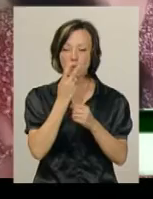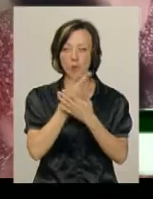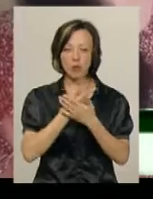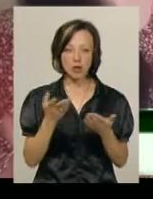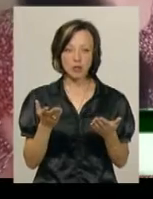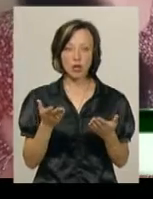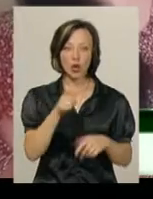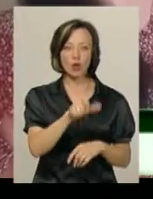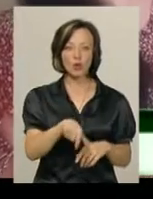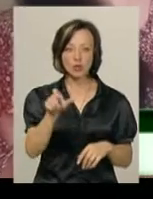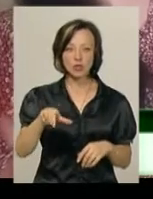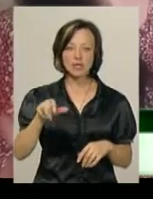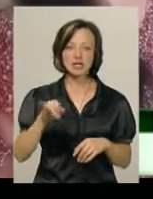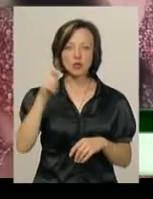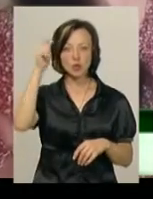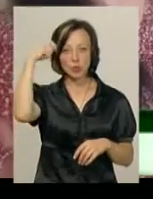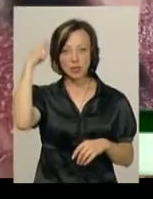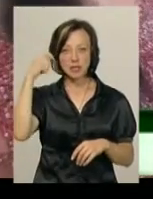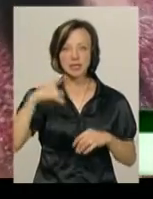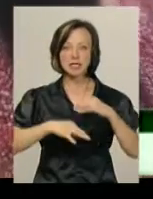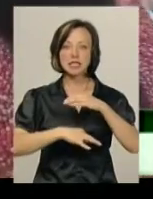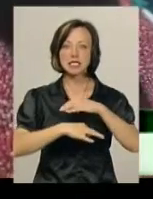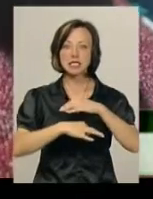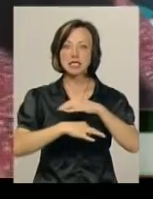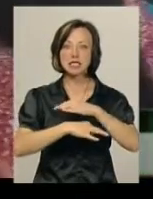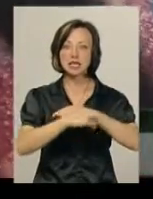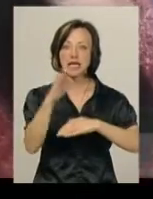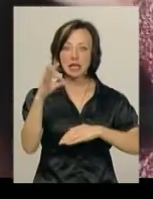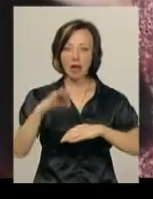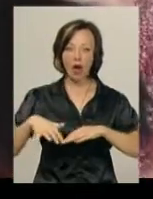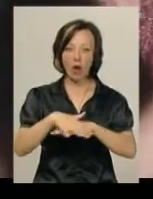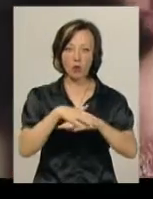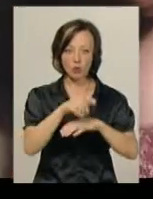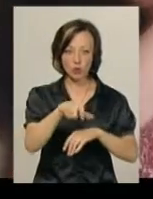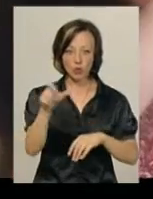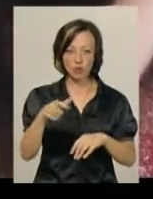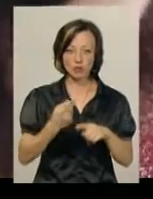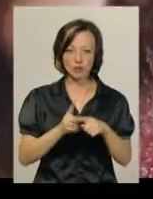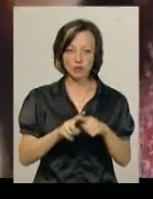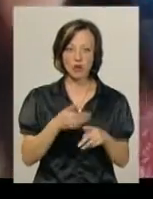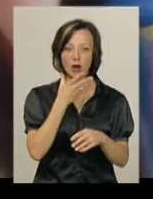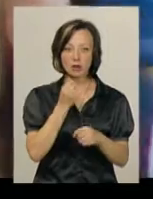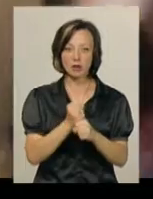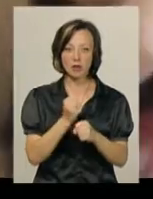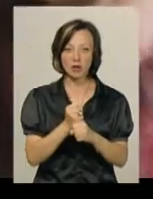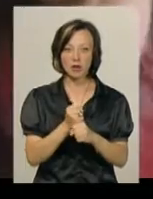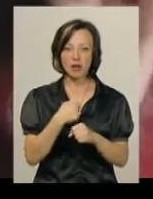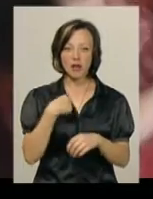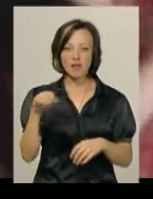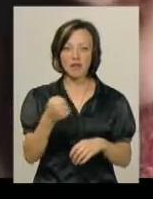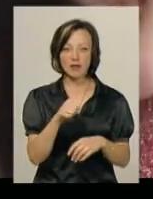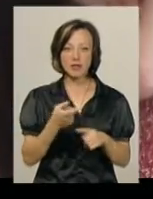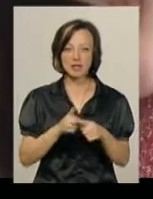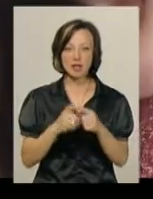люди з Туреччини, східна аудиторія. Ось, наприклад, таку гарну роботу виткала є для